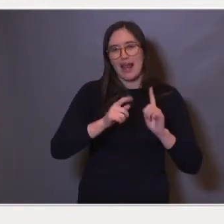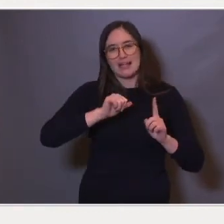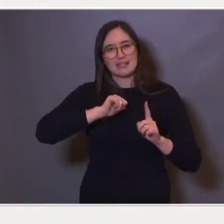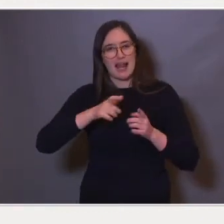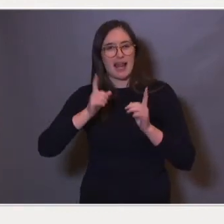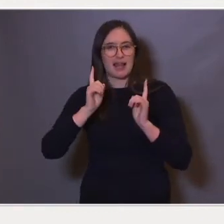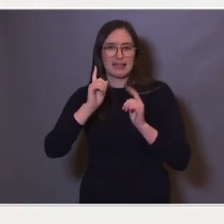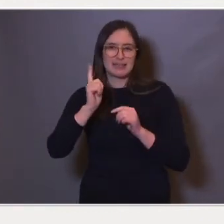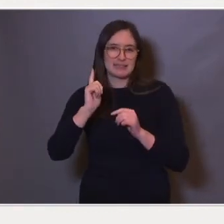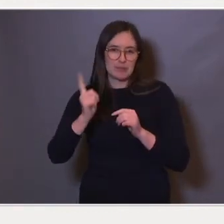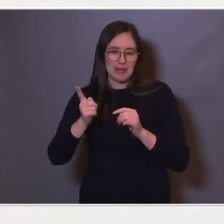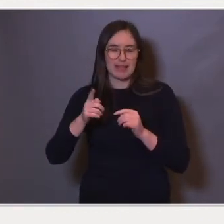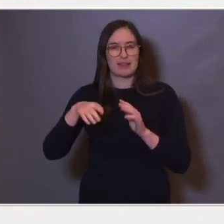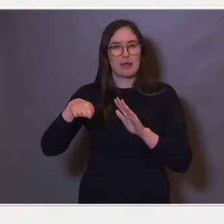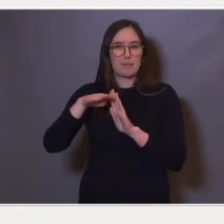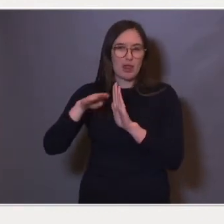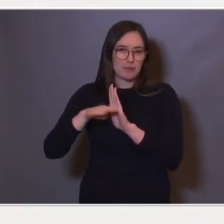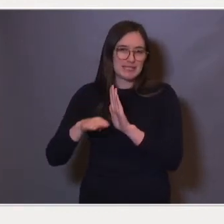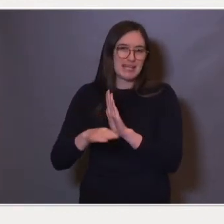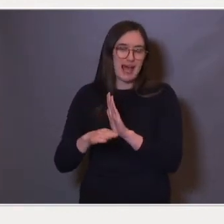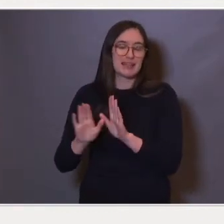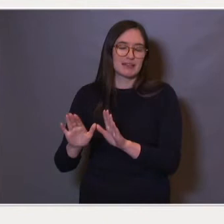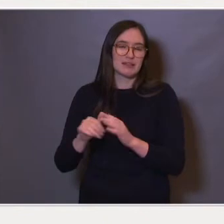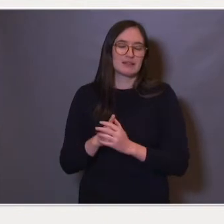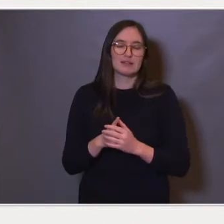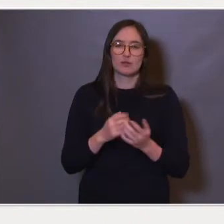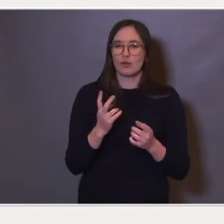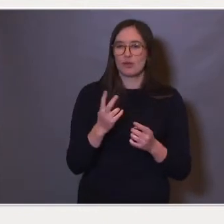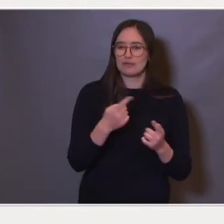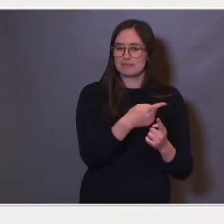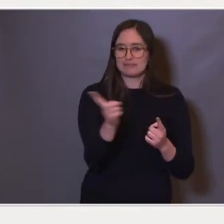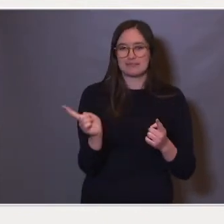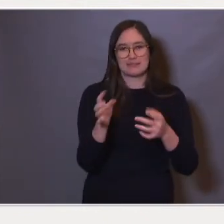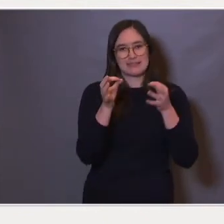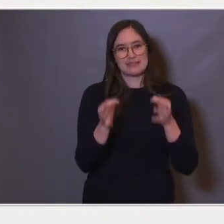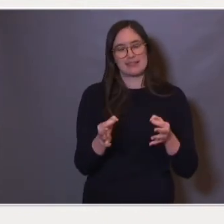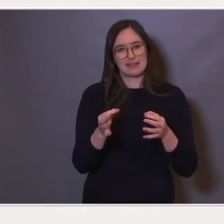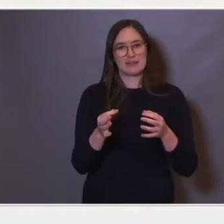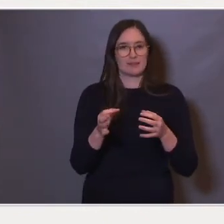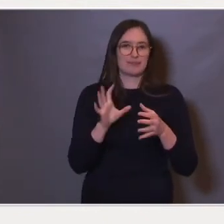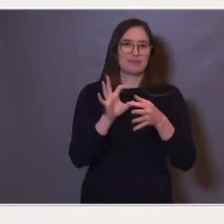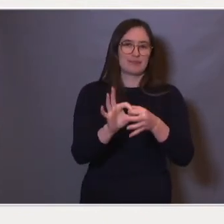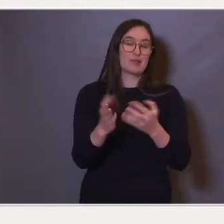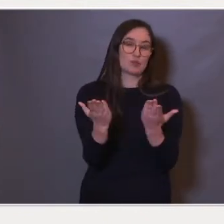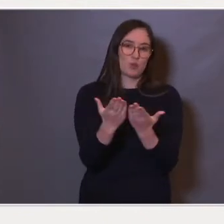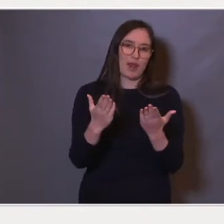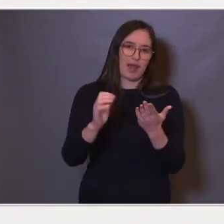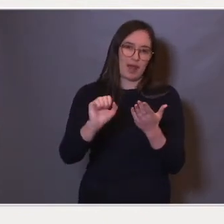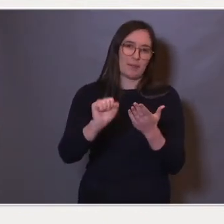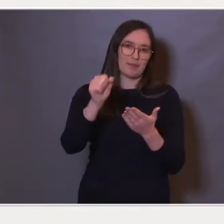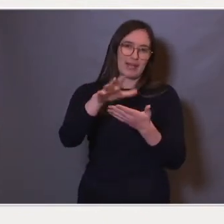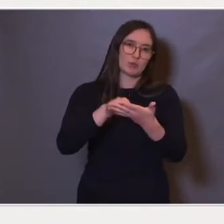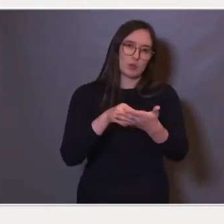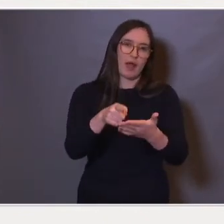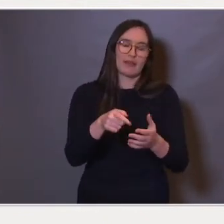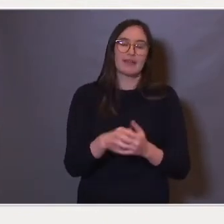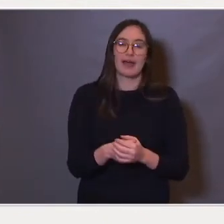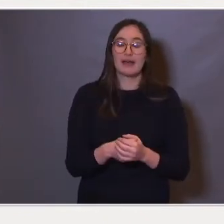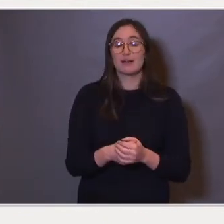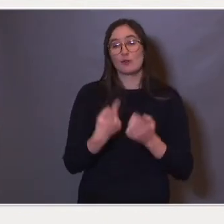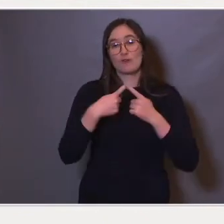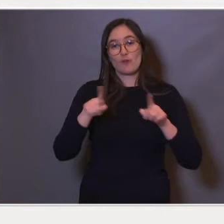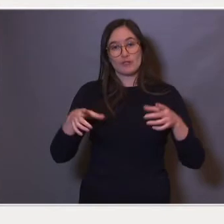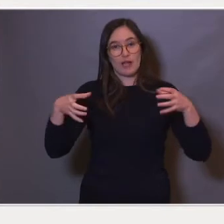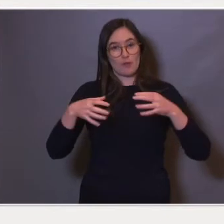planmessighet. Alle de tingene henger tett sammen med skoleprestasjoner. Disse forskjellene på gruppenivå går